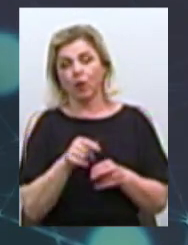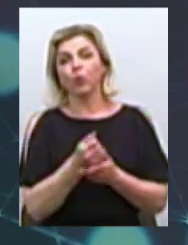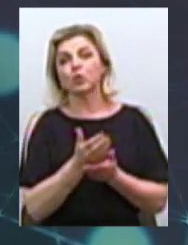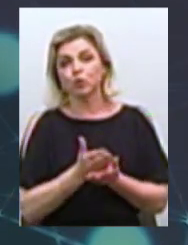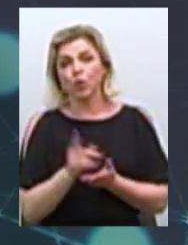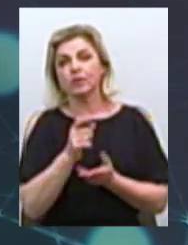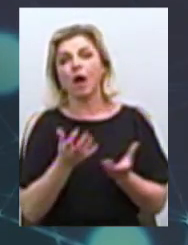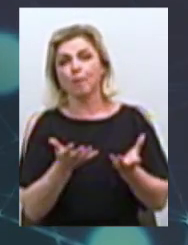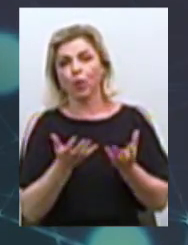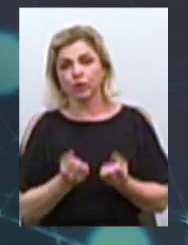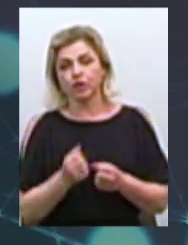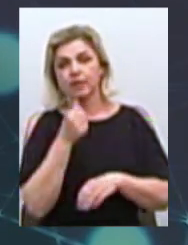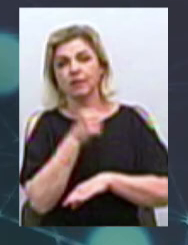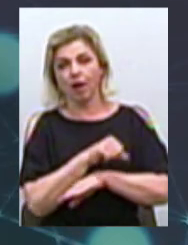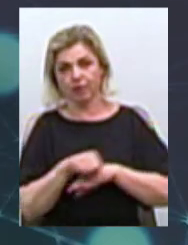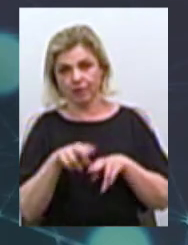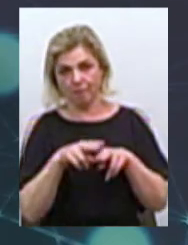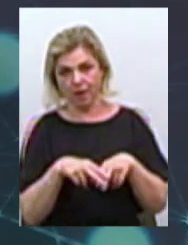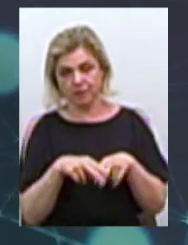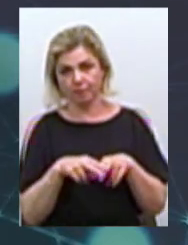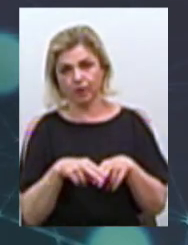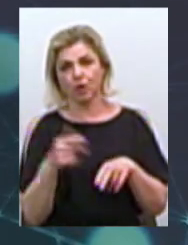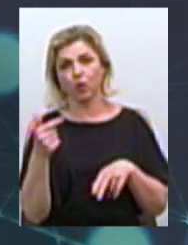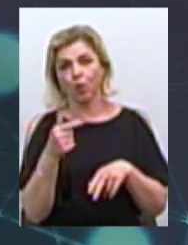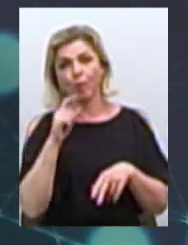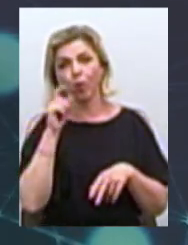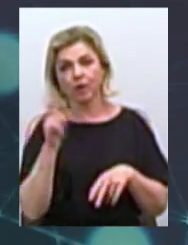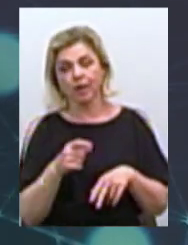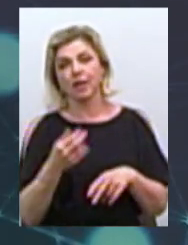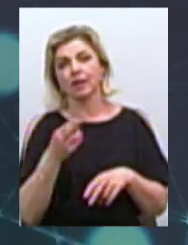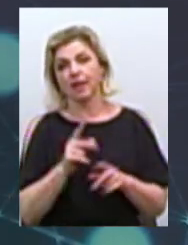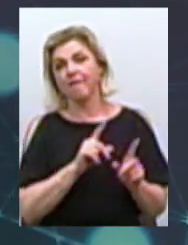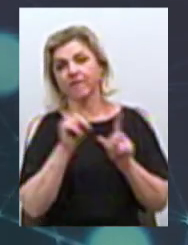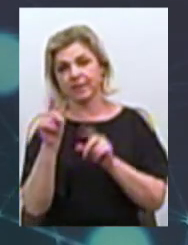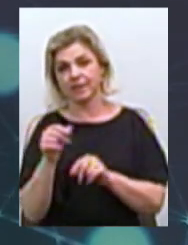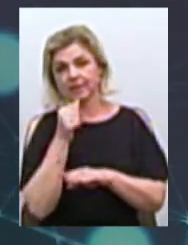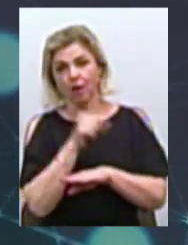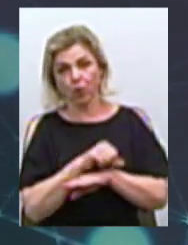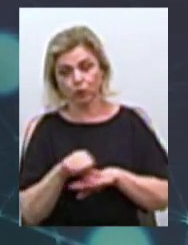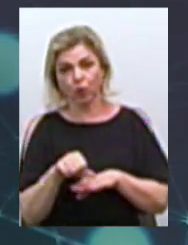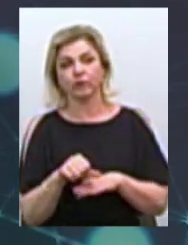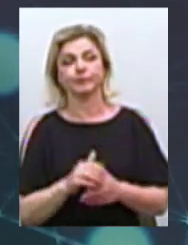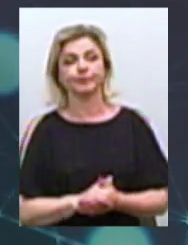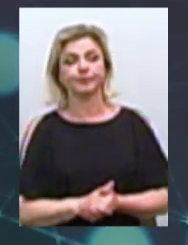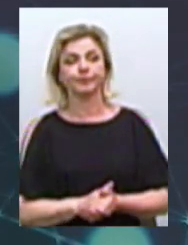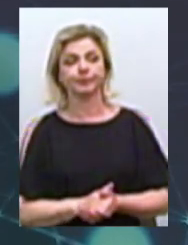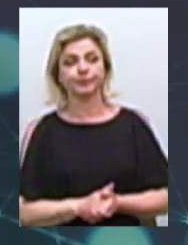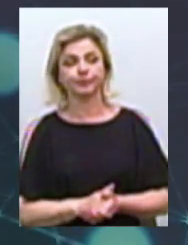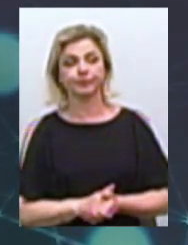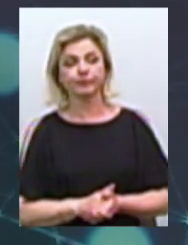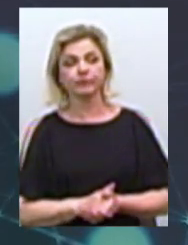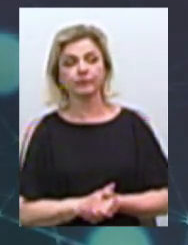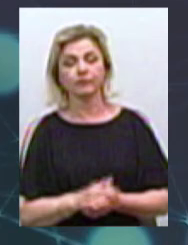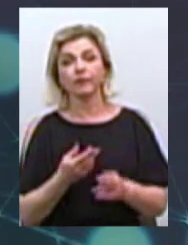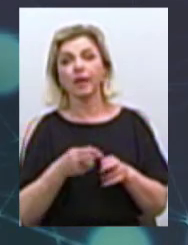за отримання закордонного паспорта громадянина України для виїзду за кордон. Зокрема, ця